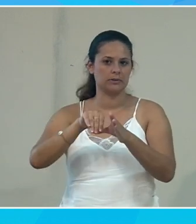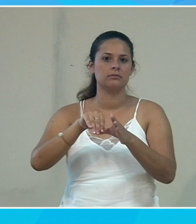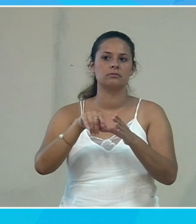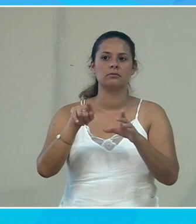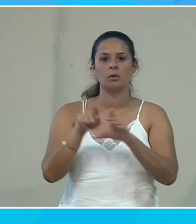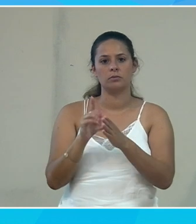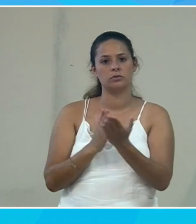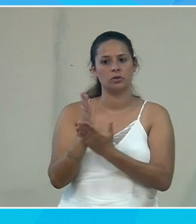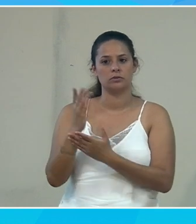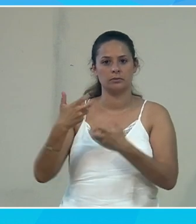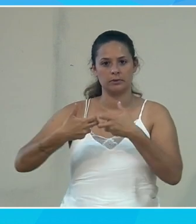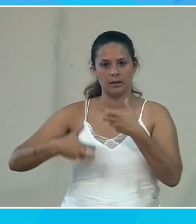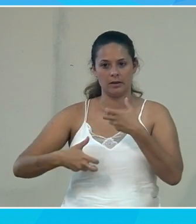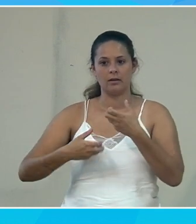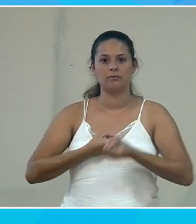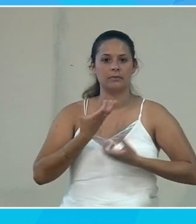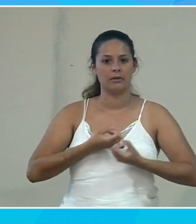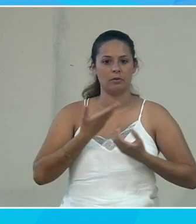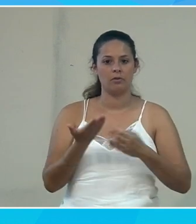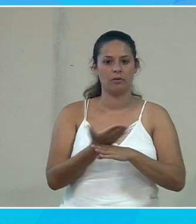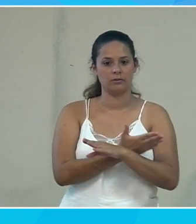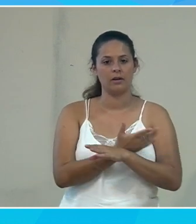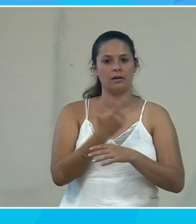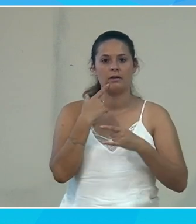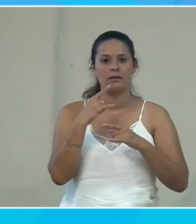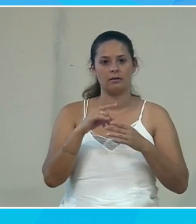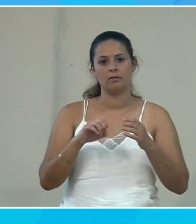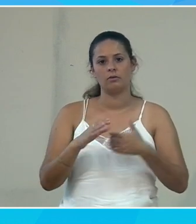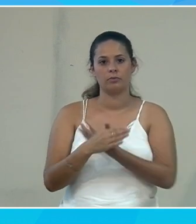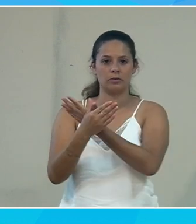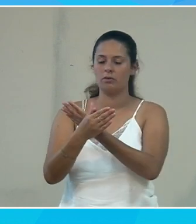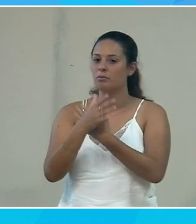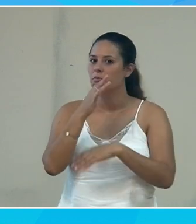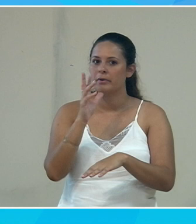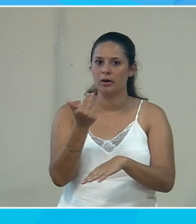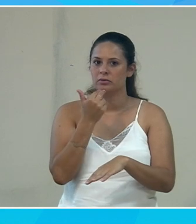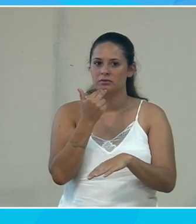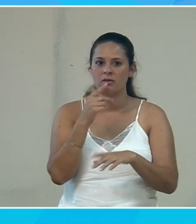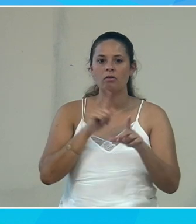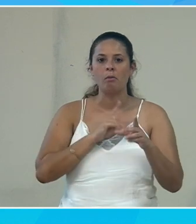de Pierre, le narrateur, quand on était sur les précédentes versions de Windows, il était quasi inutilisable. C'était plutôt un gadget